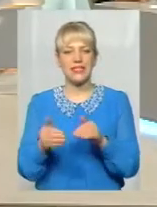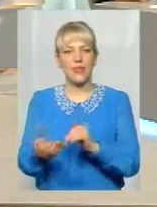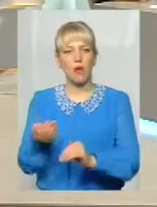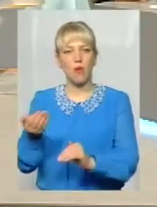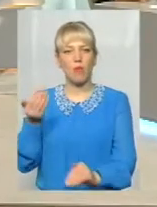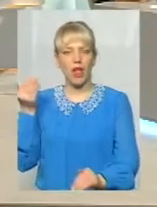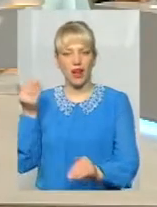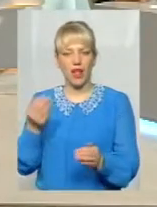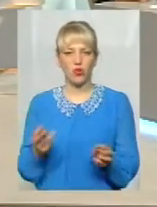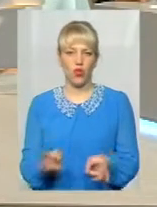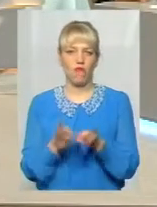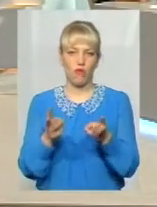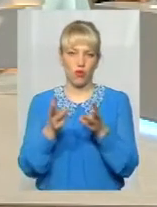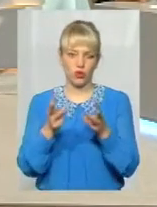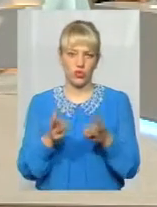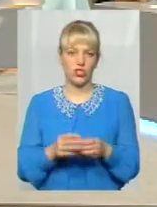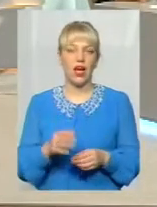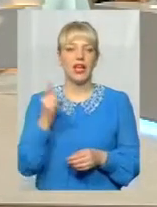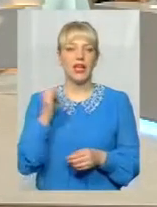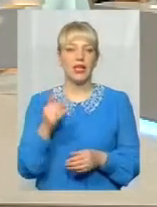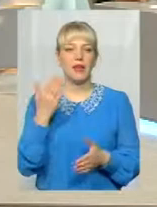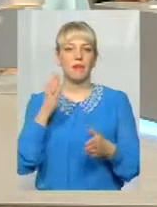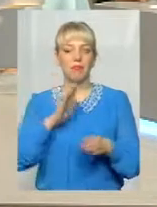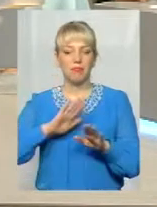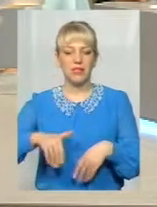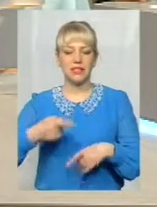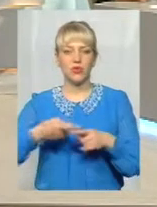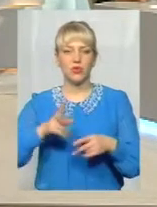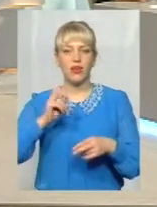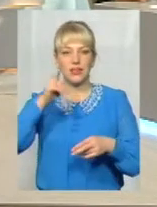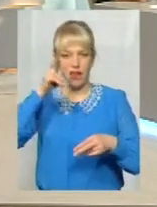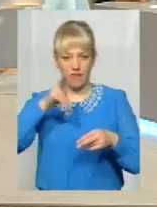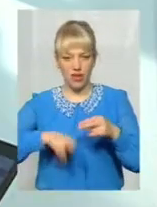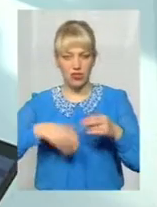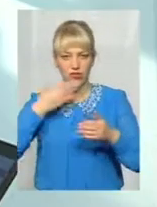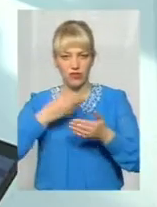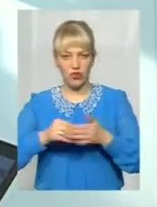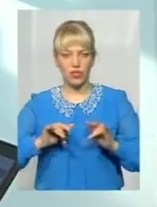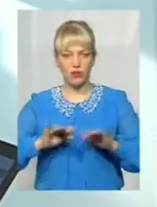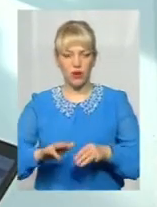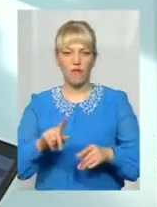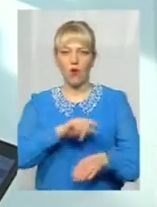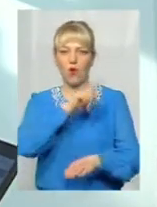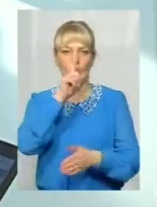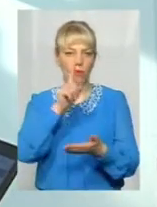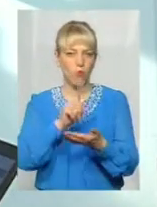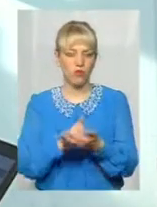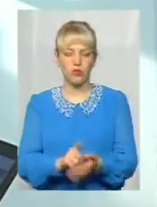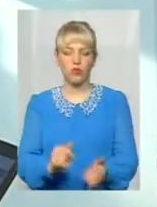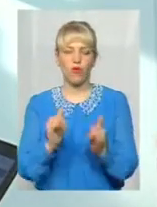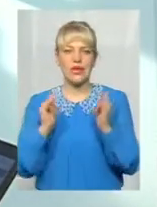Ну і, звичайно, після того, як вже завершили всі свої справи, обов'язково залити водою,